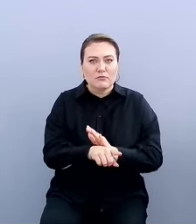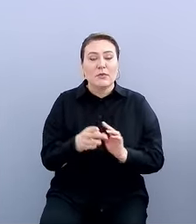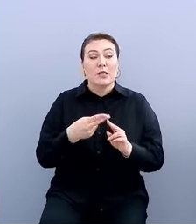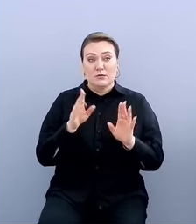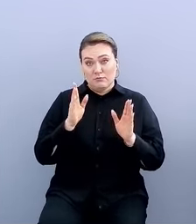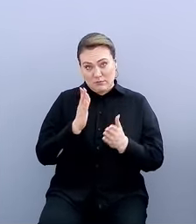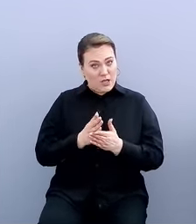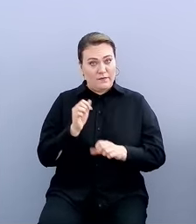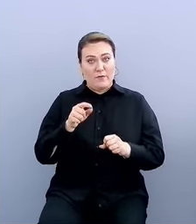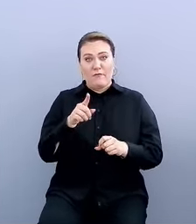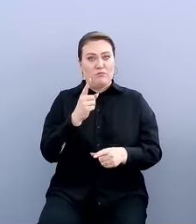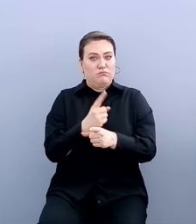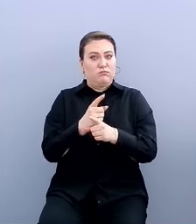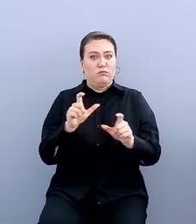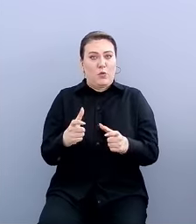мы вас не блокируем.